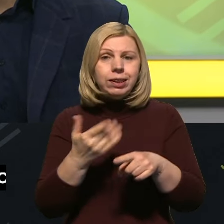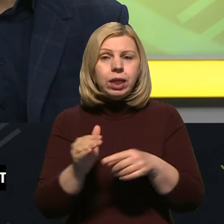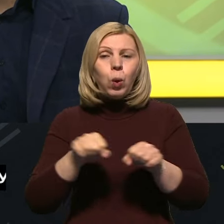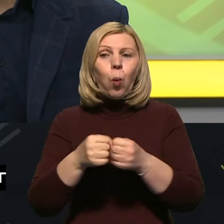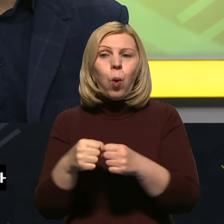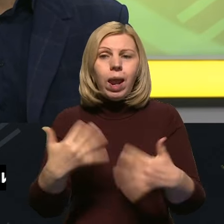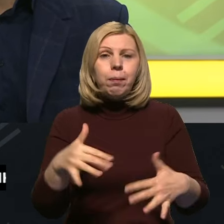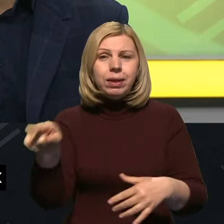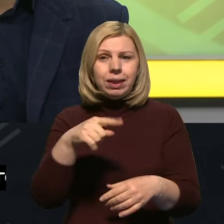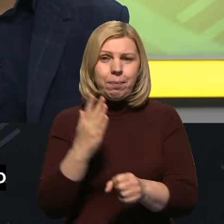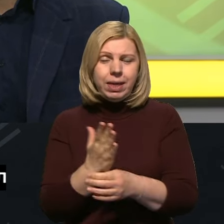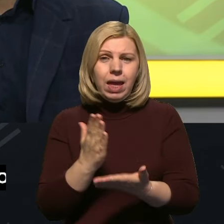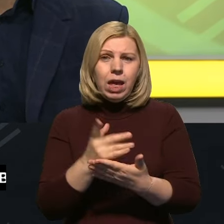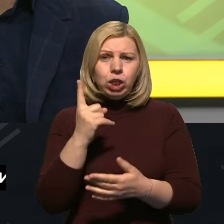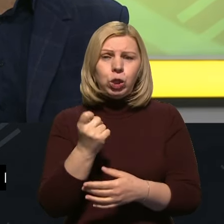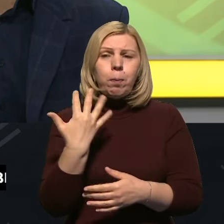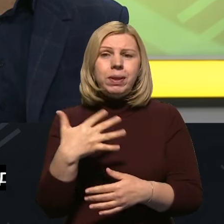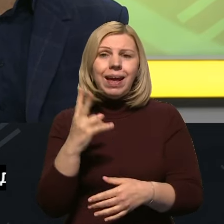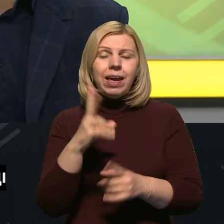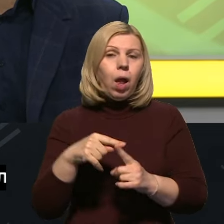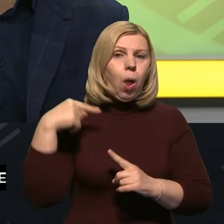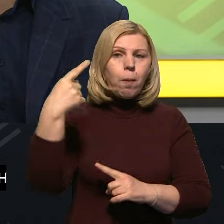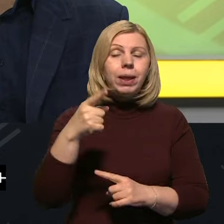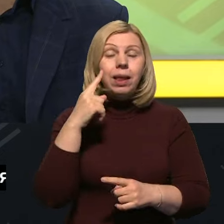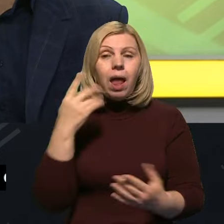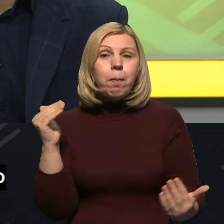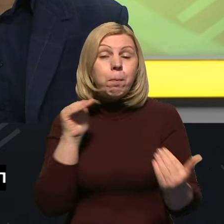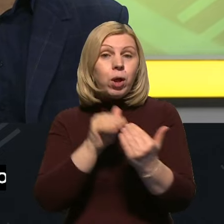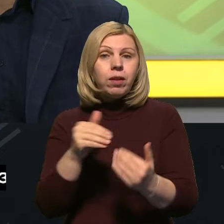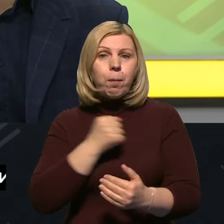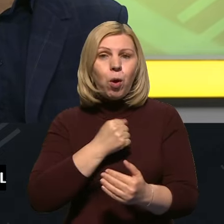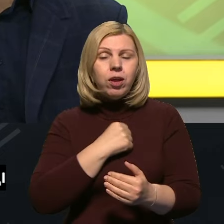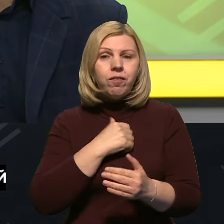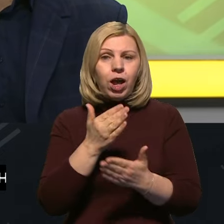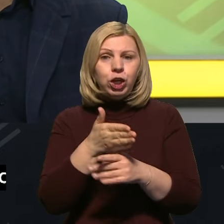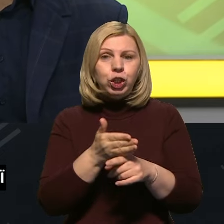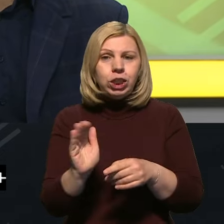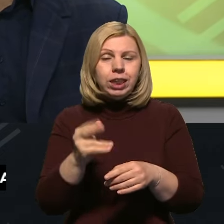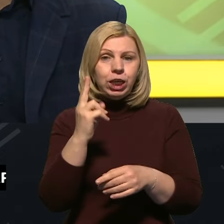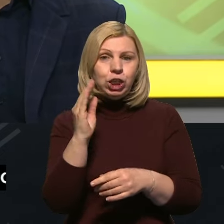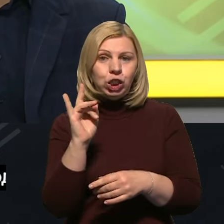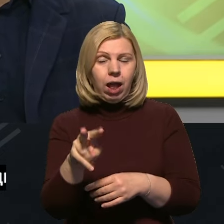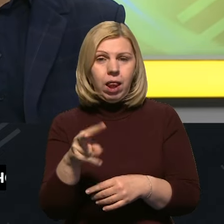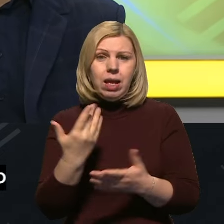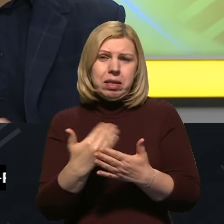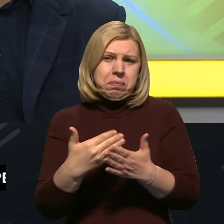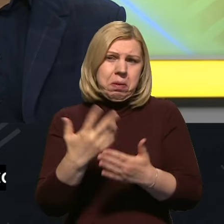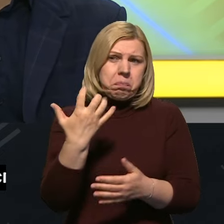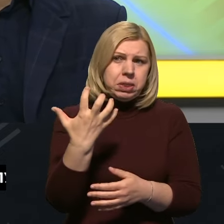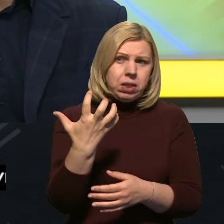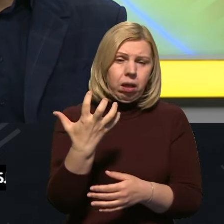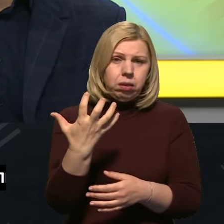зараз є, там мова йде про 150 кілограмів. Для порівняння, бойова частина кинжалу – близько 500,